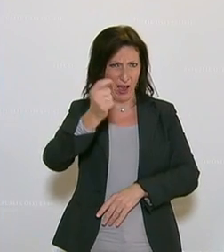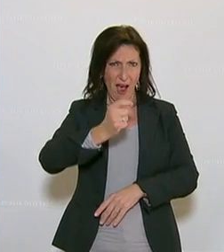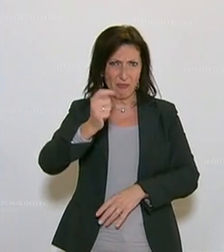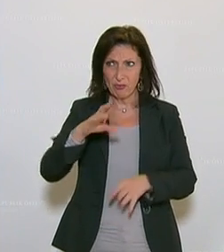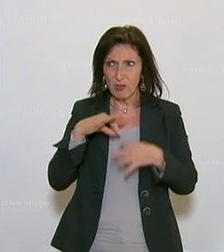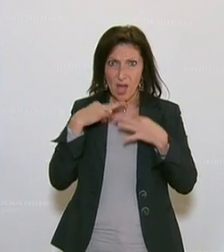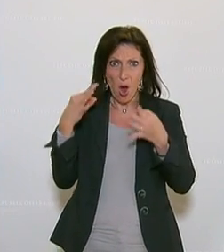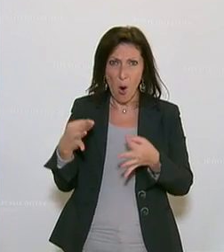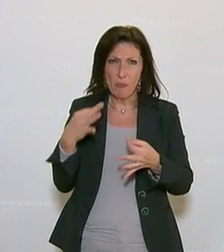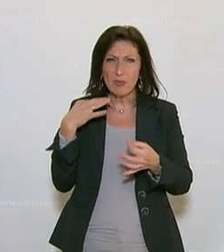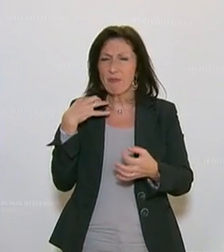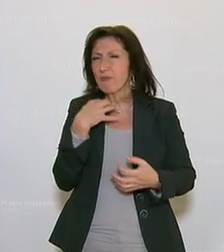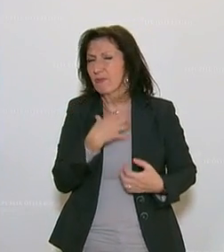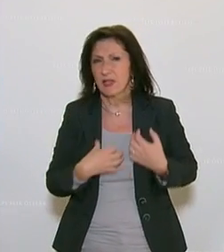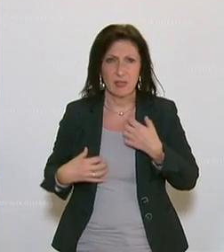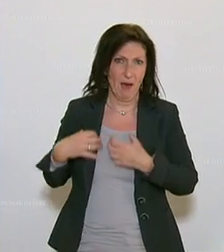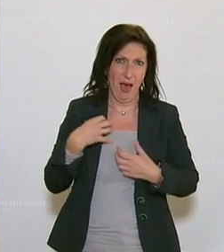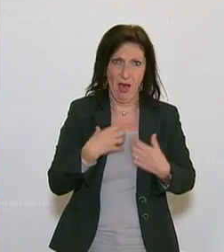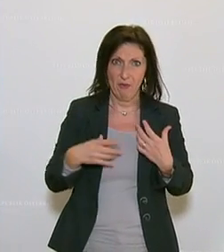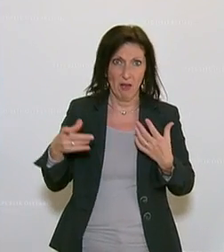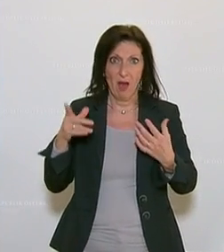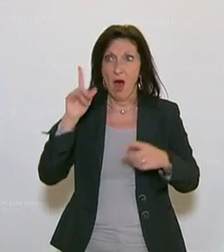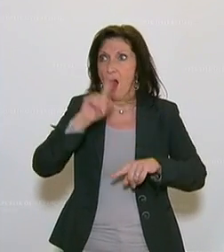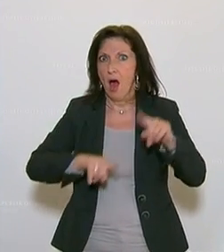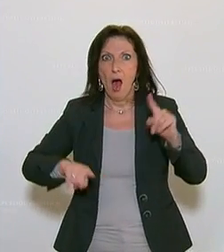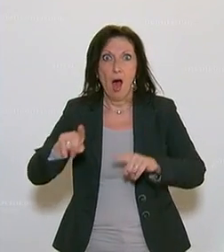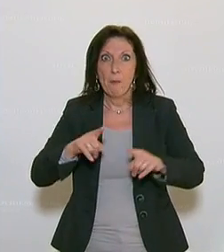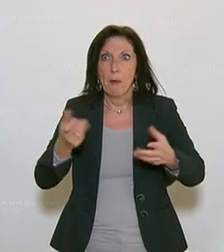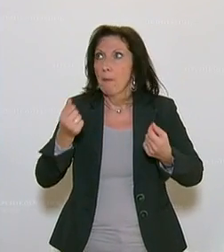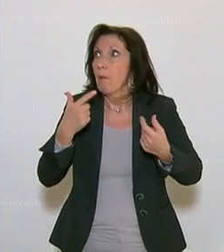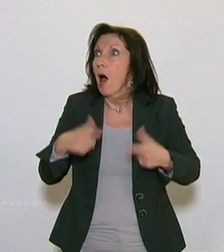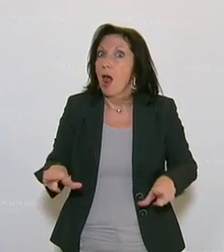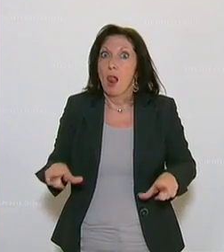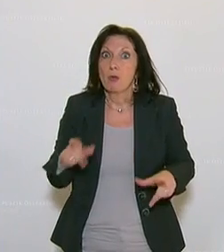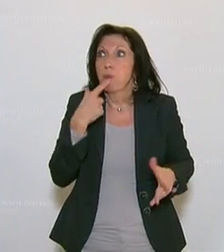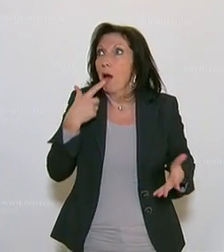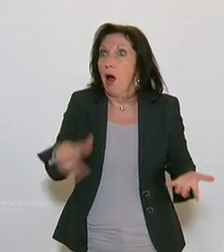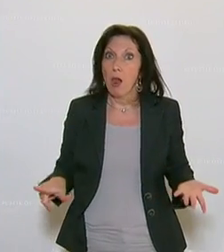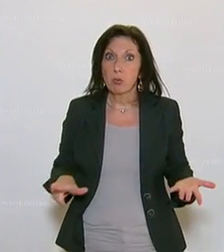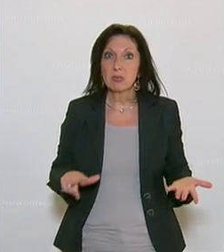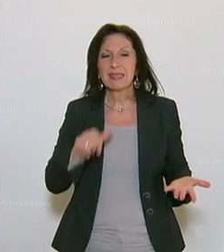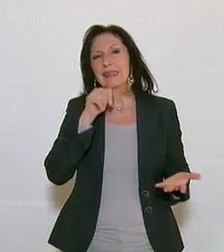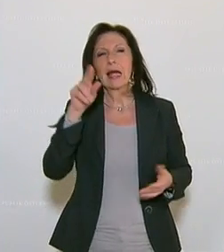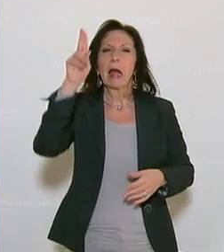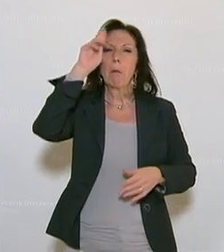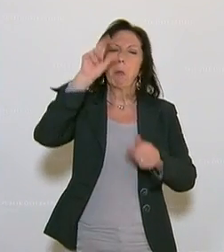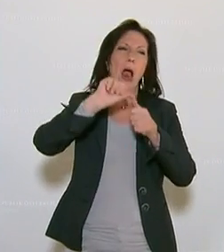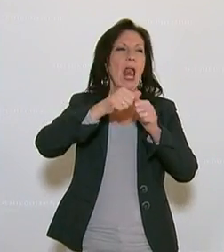verzweifeln lassen, die sie gelähmt hinterlassen. Es ist eben kein Bubenstreich, es ist eben kein